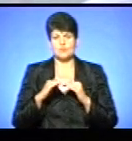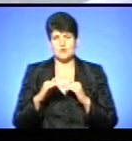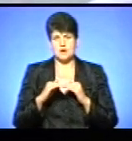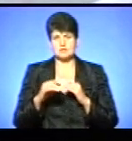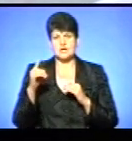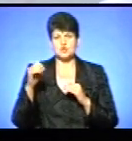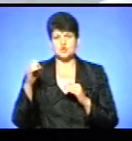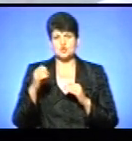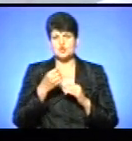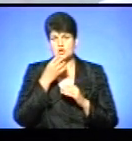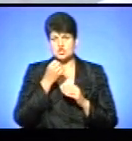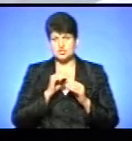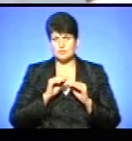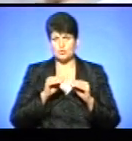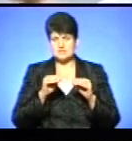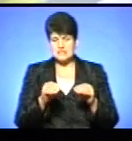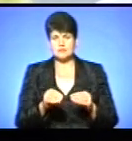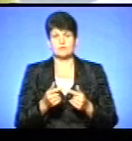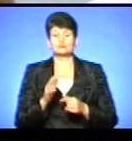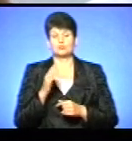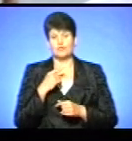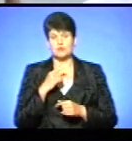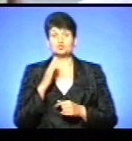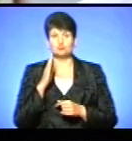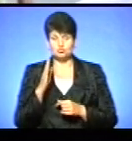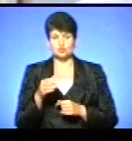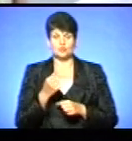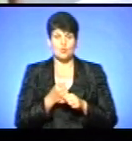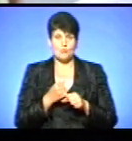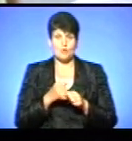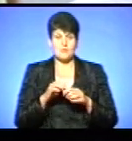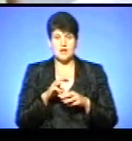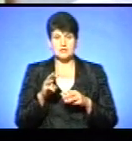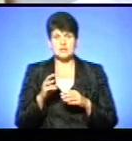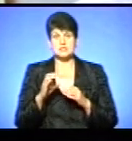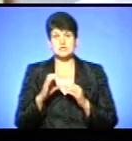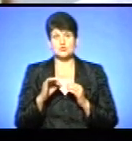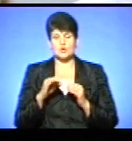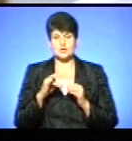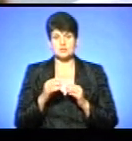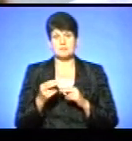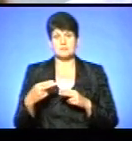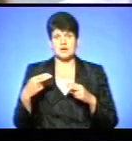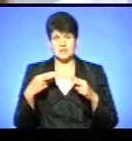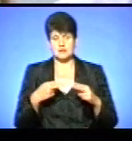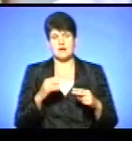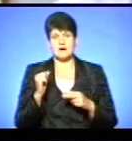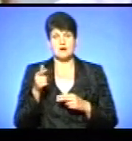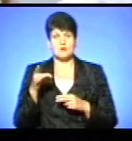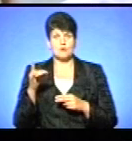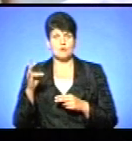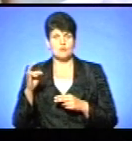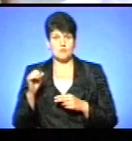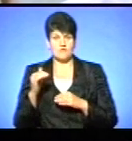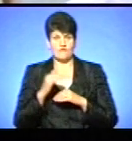сонячник, значить, що будуть обробляти сонячник. Це приїхав на Шкістевський з агрономом. Під